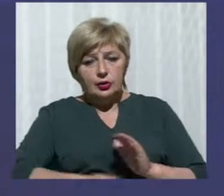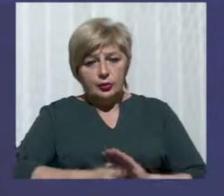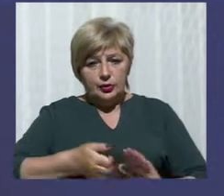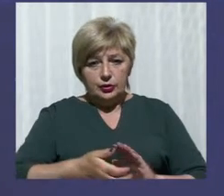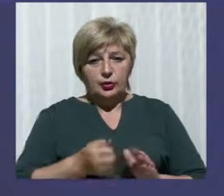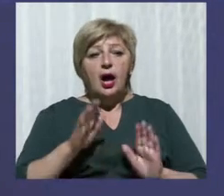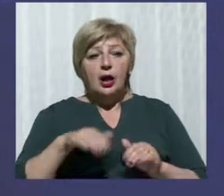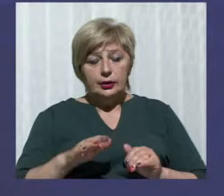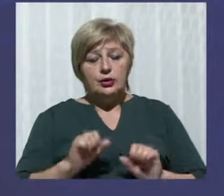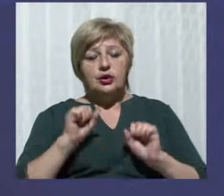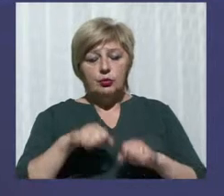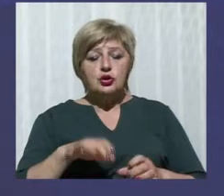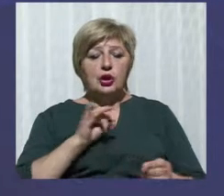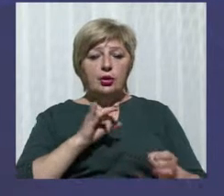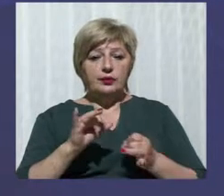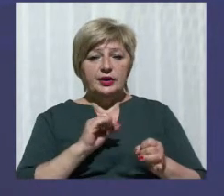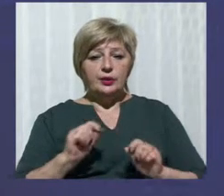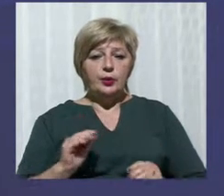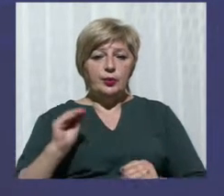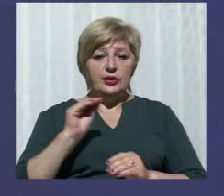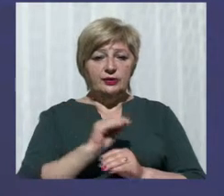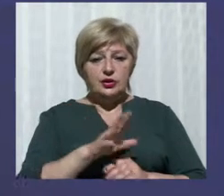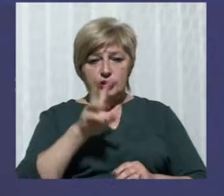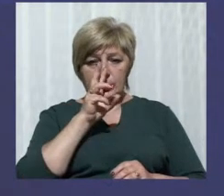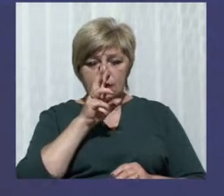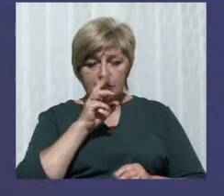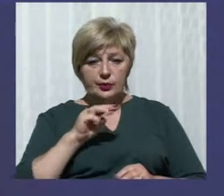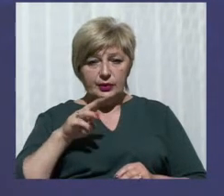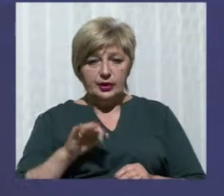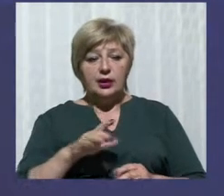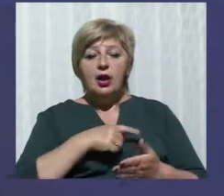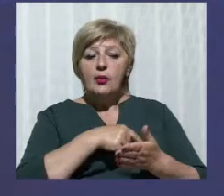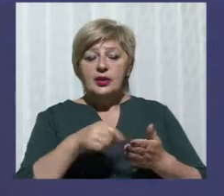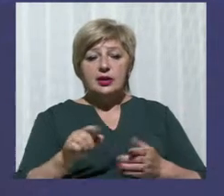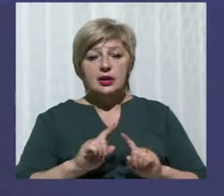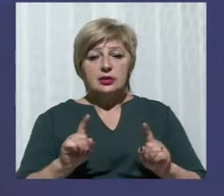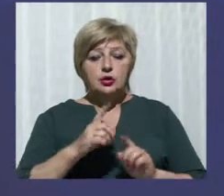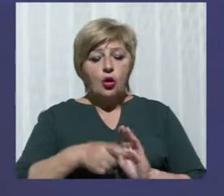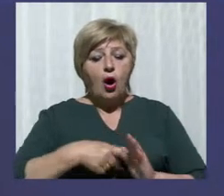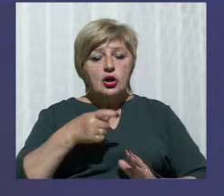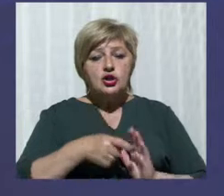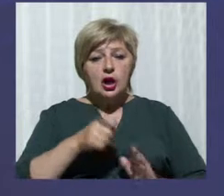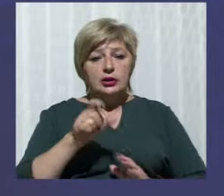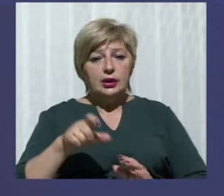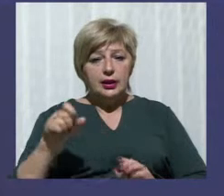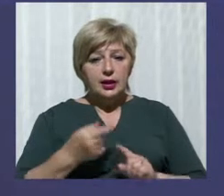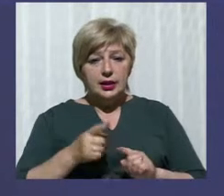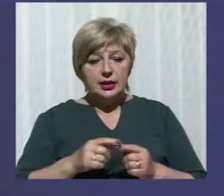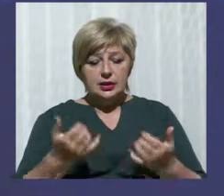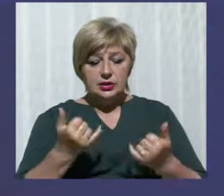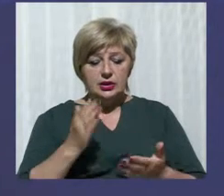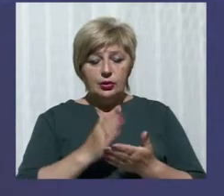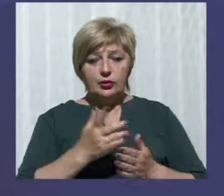підвищення зарплати гірникам тієї шахти, пояснив Самойлов. Він також підкреслив, що шахтарі, які зараз знаходяться під